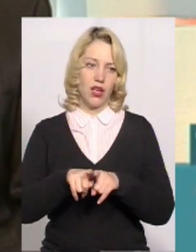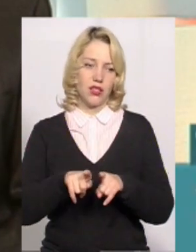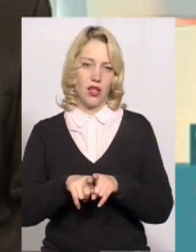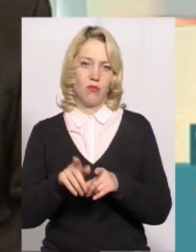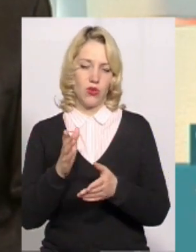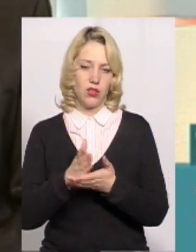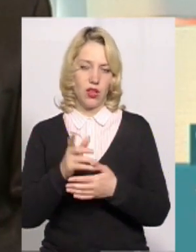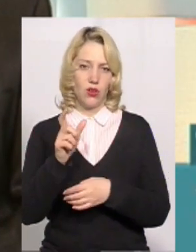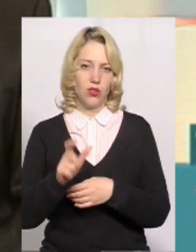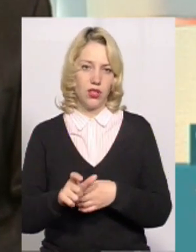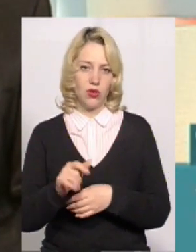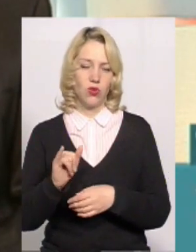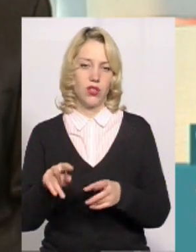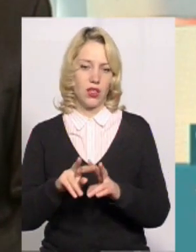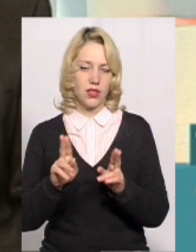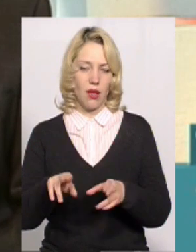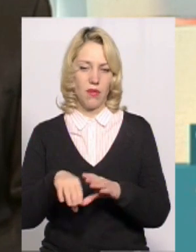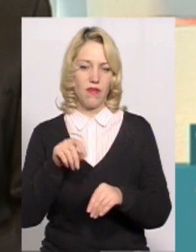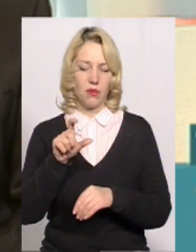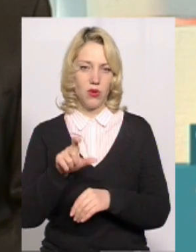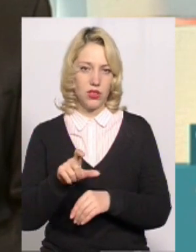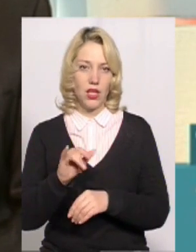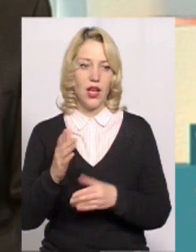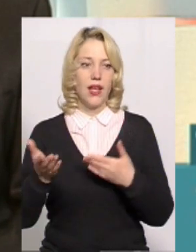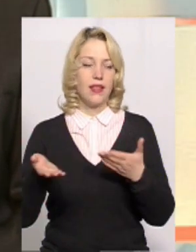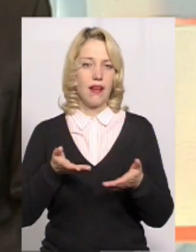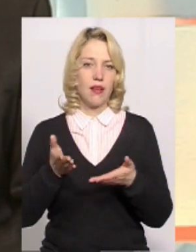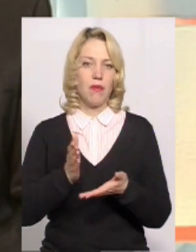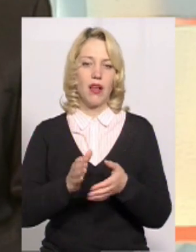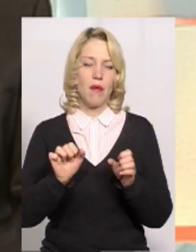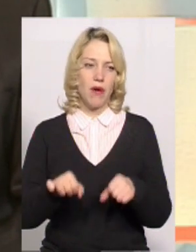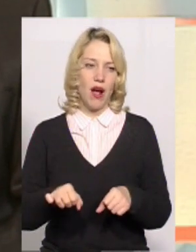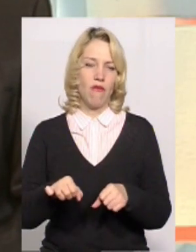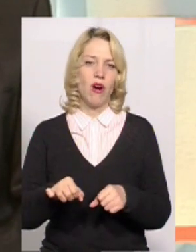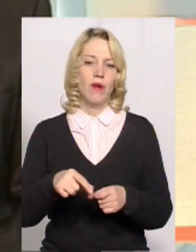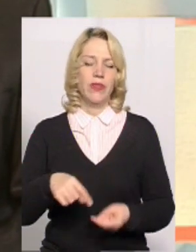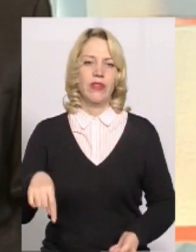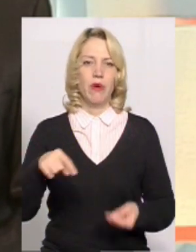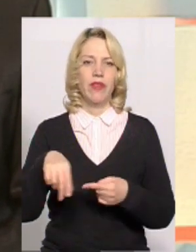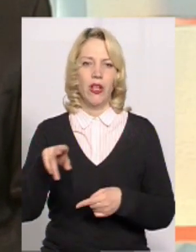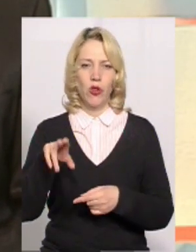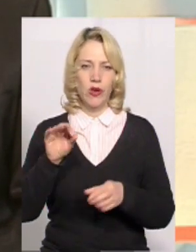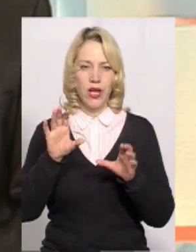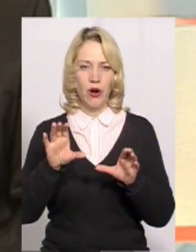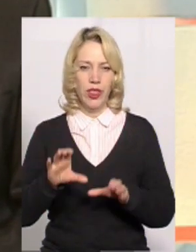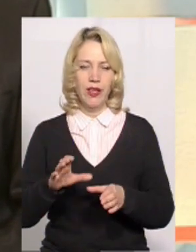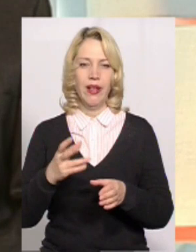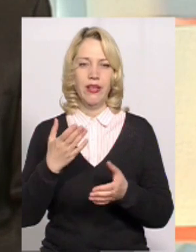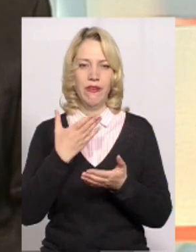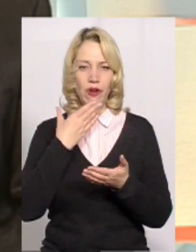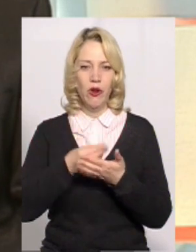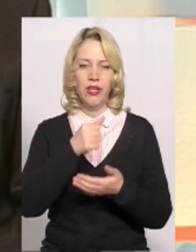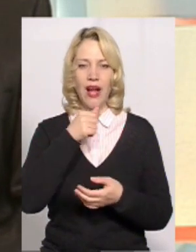самою людиною, таким самим виборцем, який має право відповідно до законодавства мати